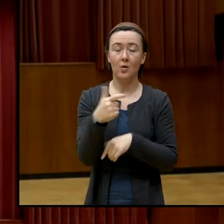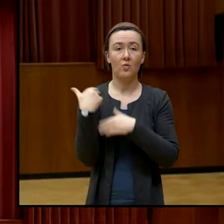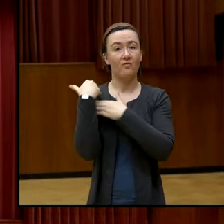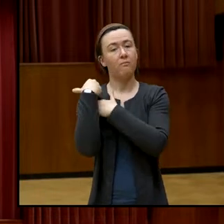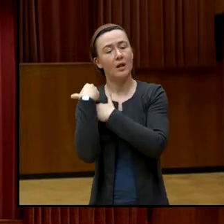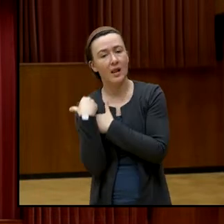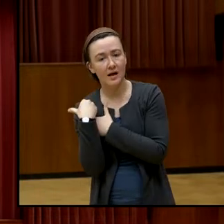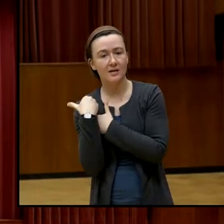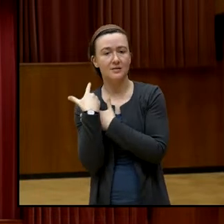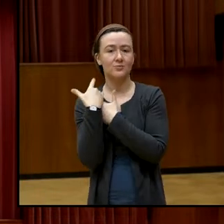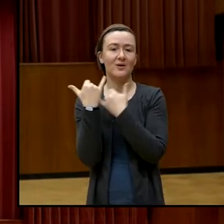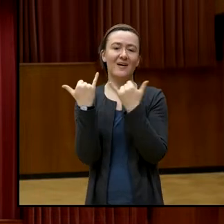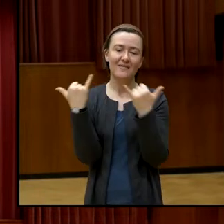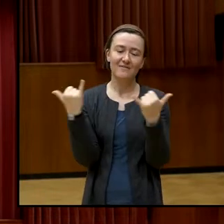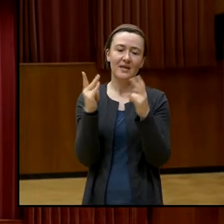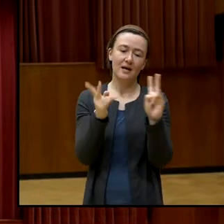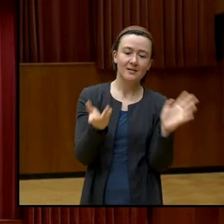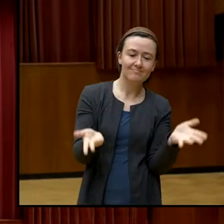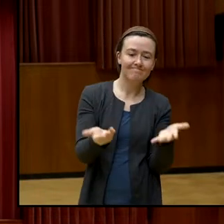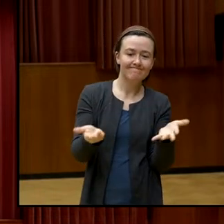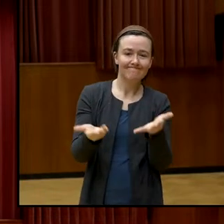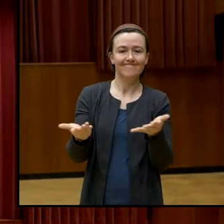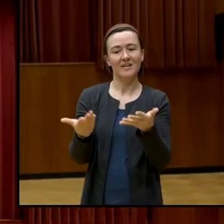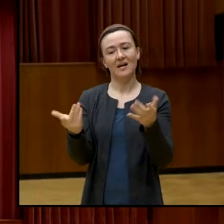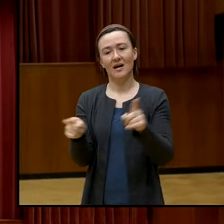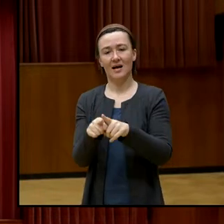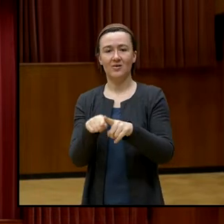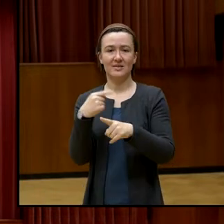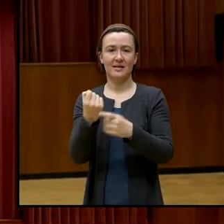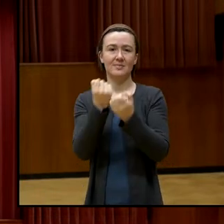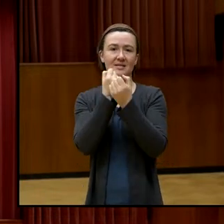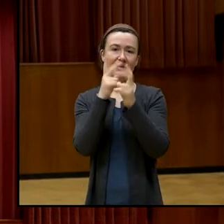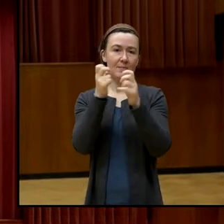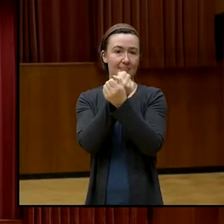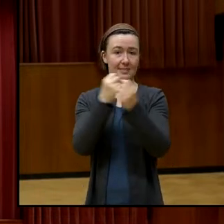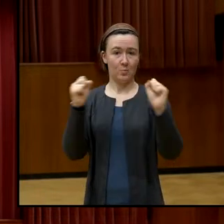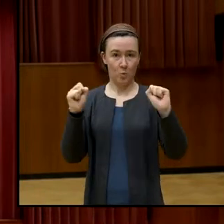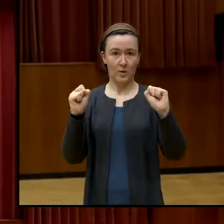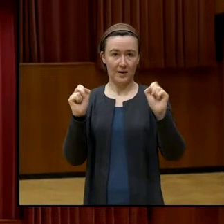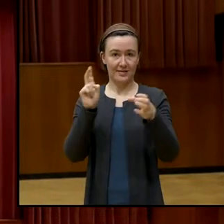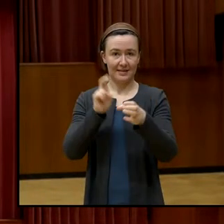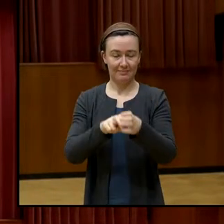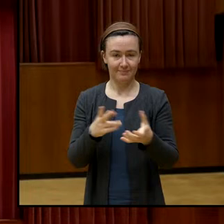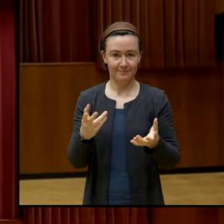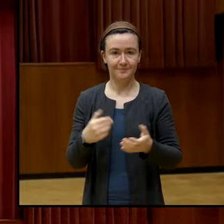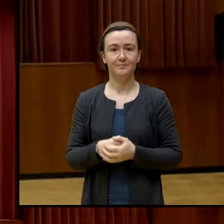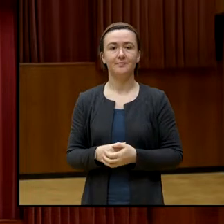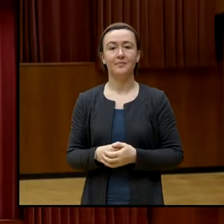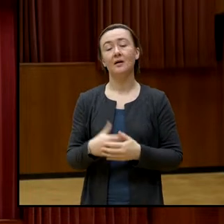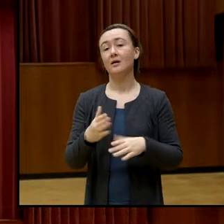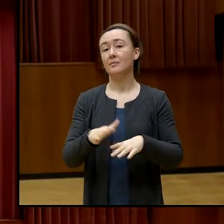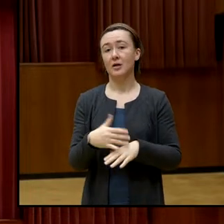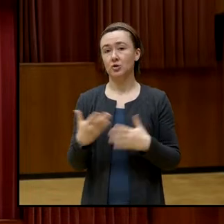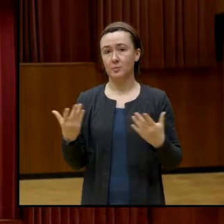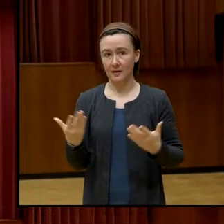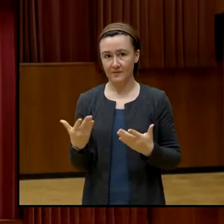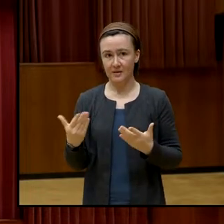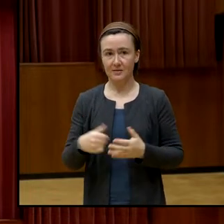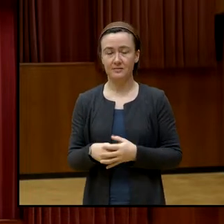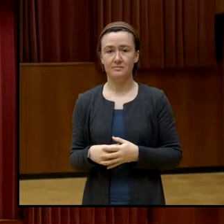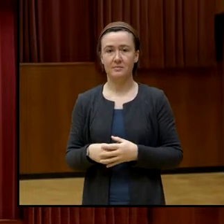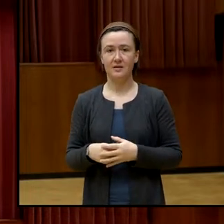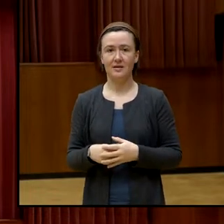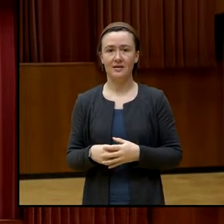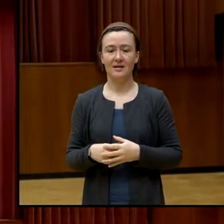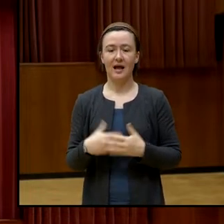Belastung dazu, dass sie sich mit Bildung, mit Demokratie auseinandersetzen, beispielsweise, indem man die entsprechenden Angebote